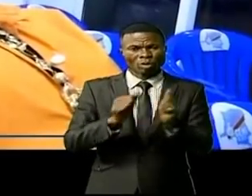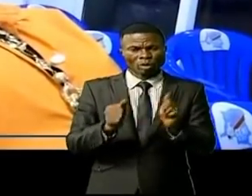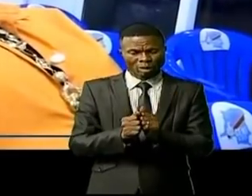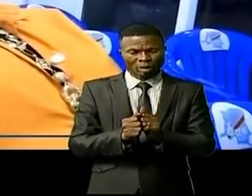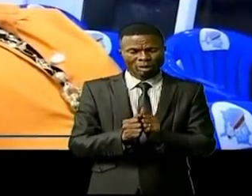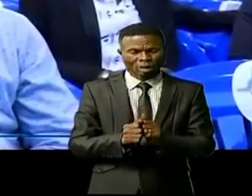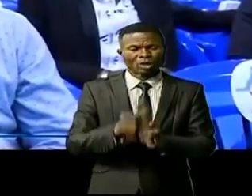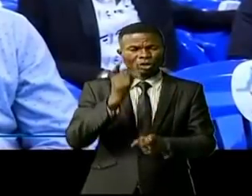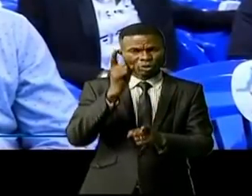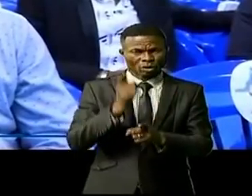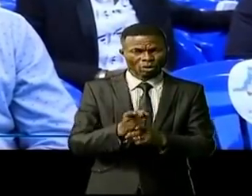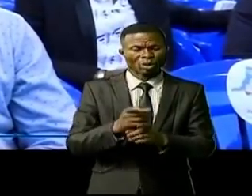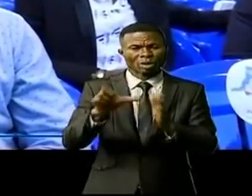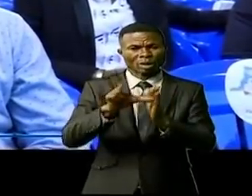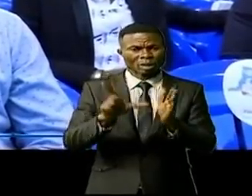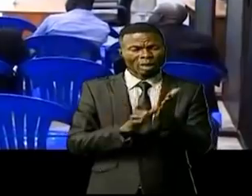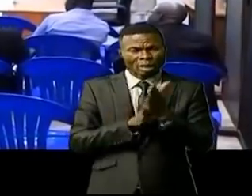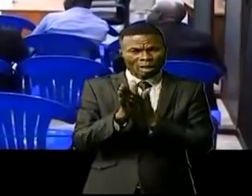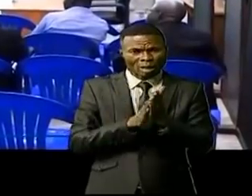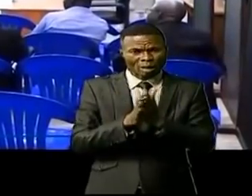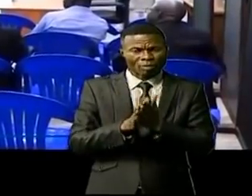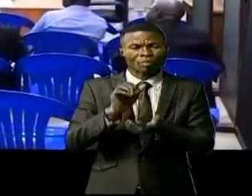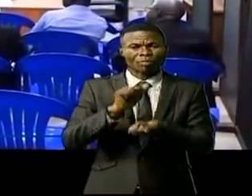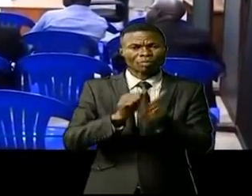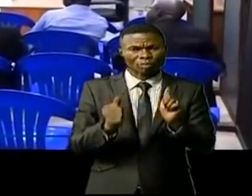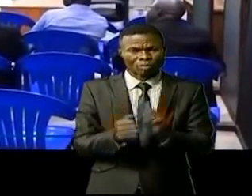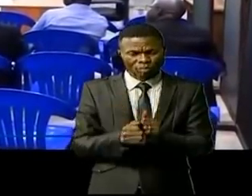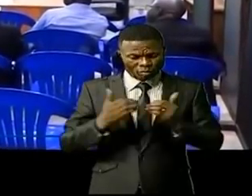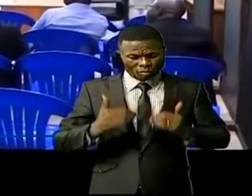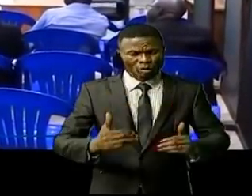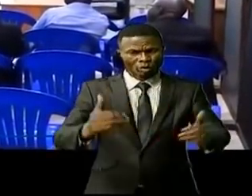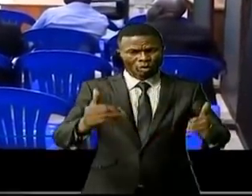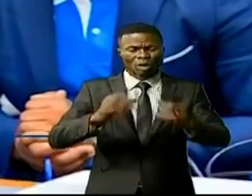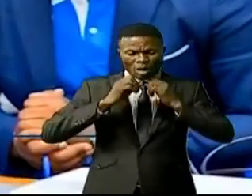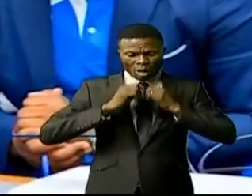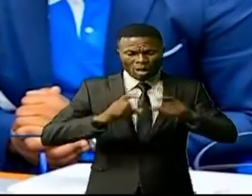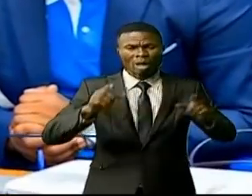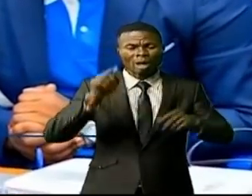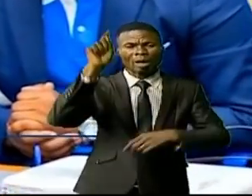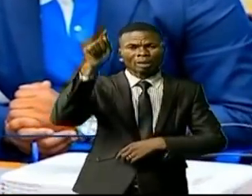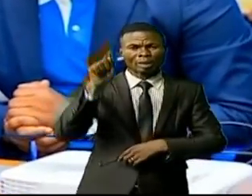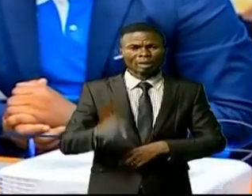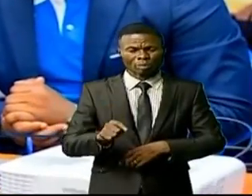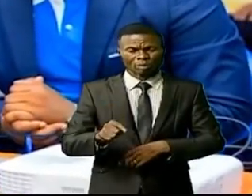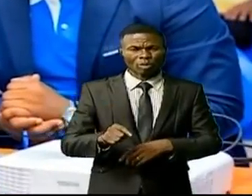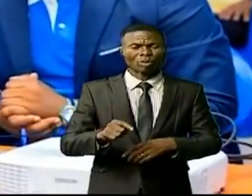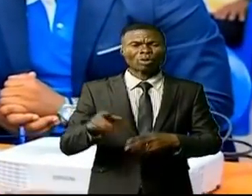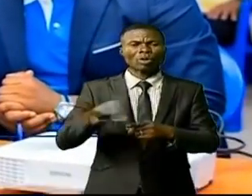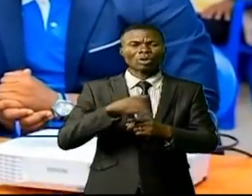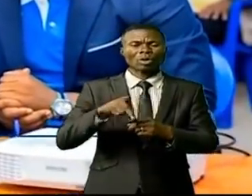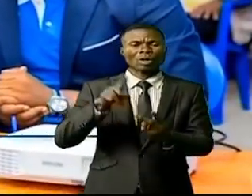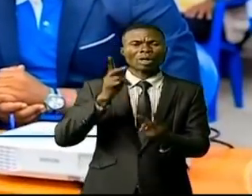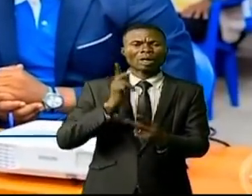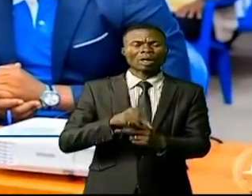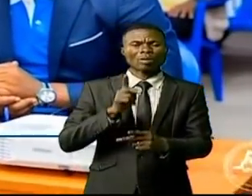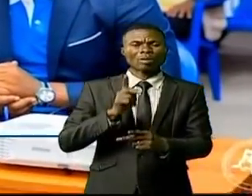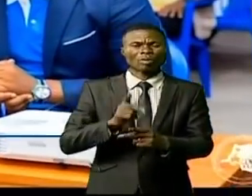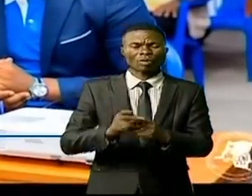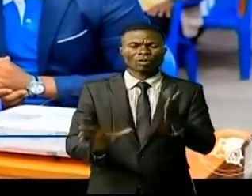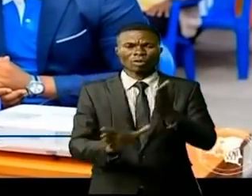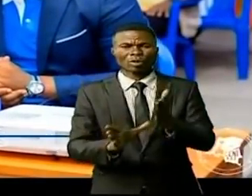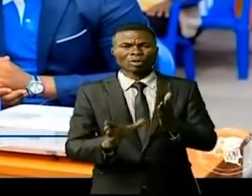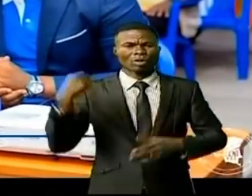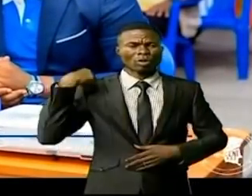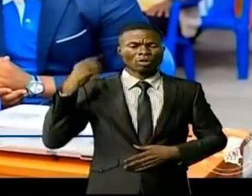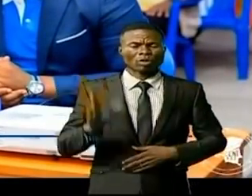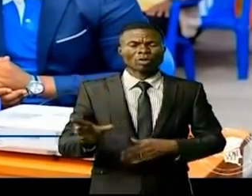précisément des lois qui concernent les contentieux à la suite de la publication de la liste provisoire des candidats gouverneurs et vice-gouverneurs dans